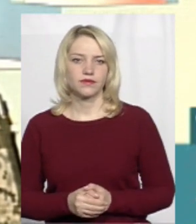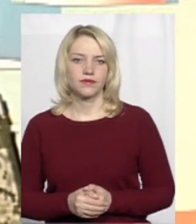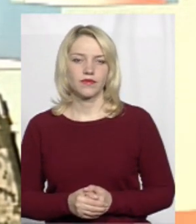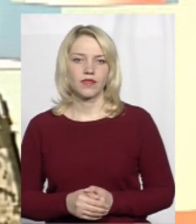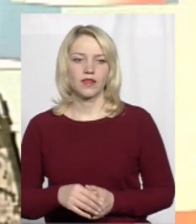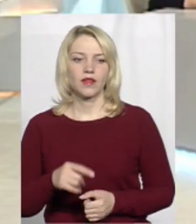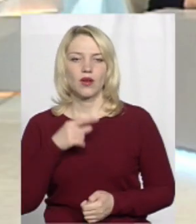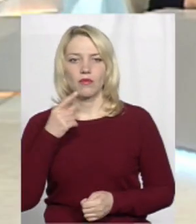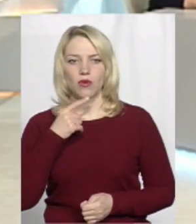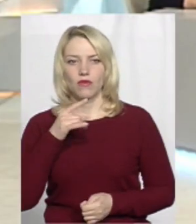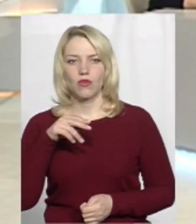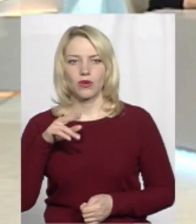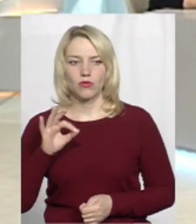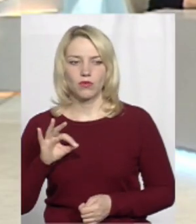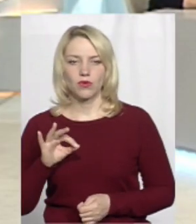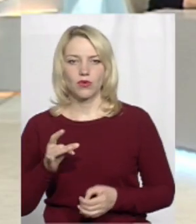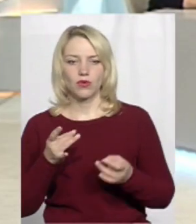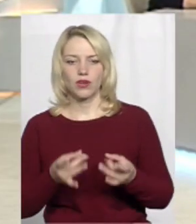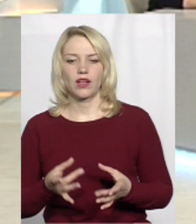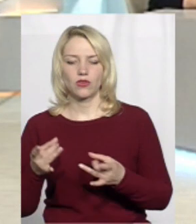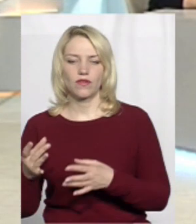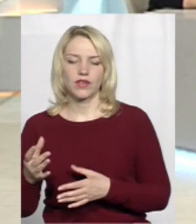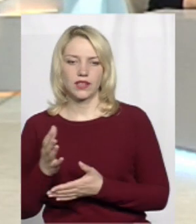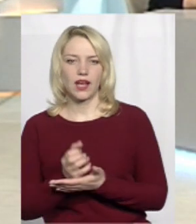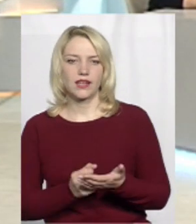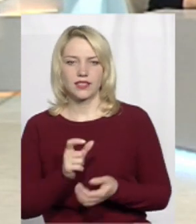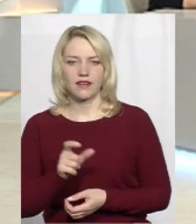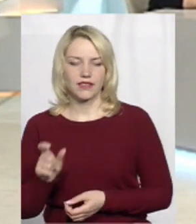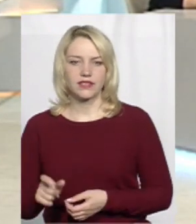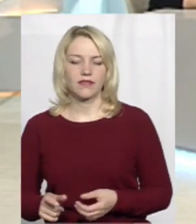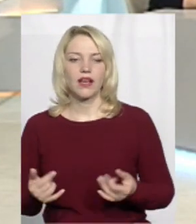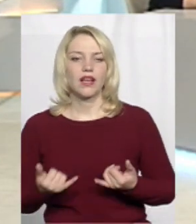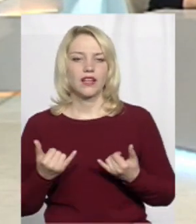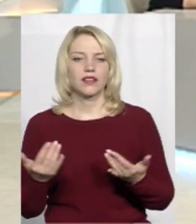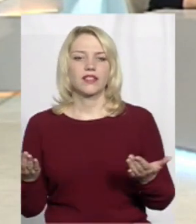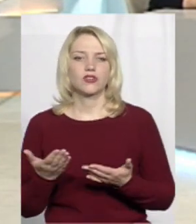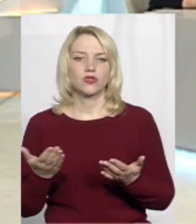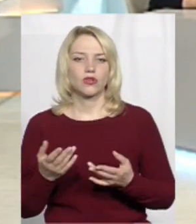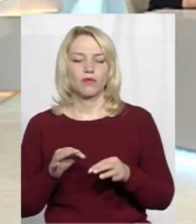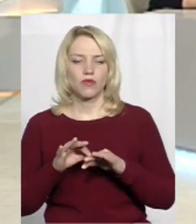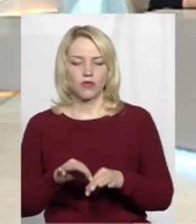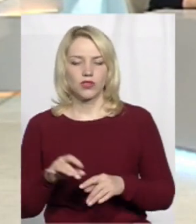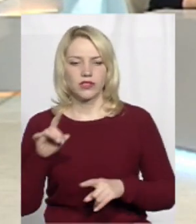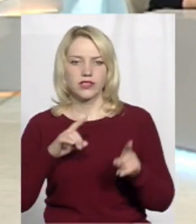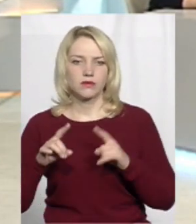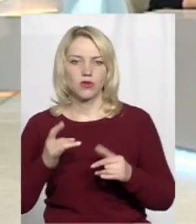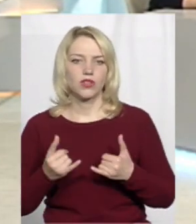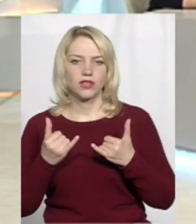Поговоримо про рядових резервістів. Для чого проводять збори резервістів?